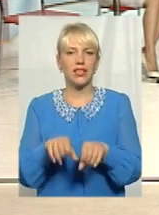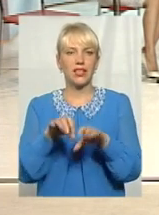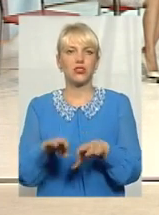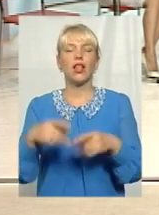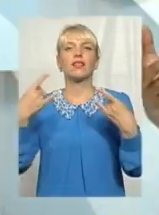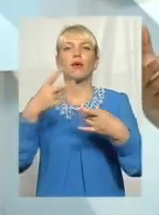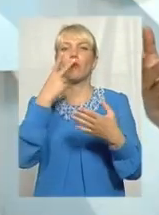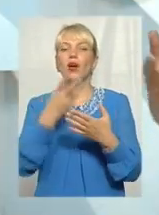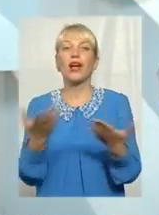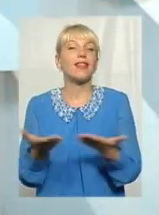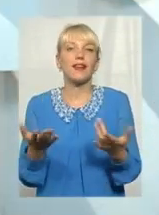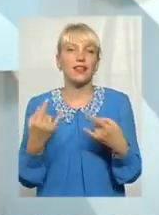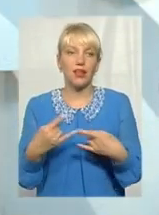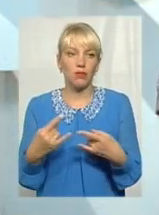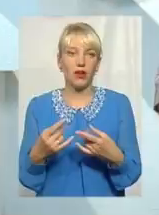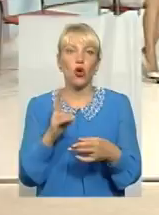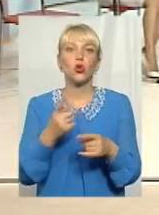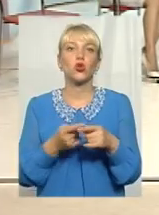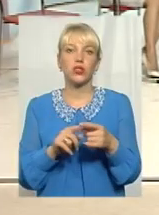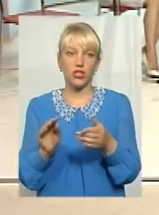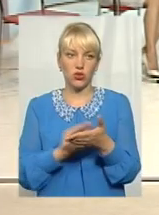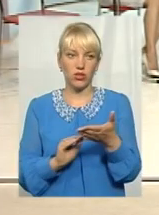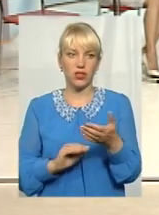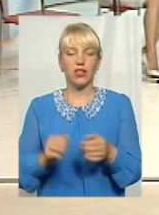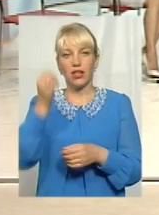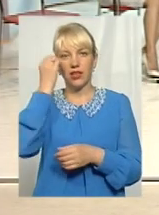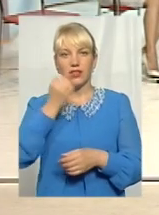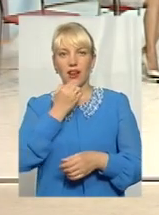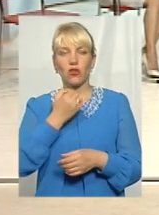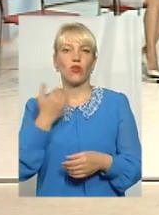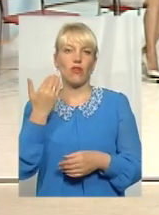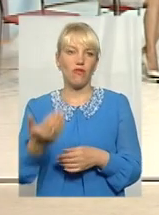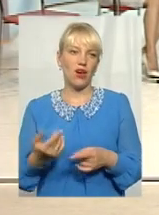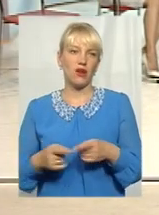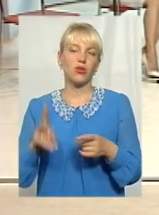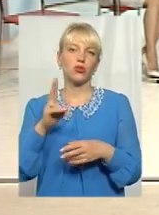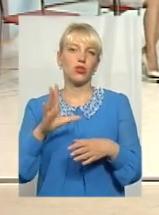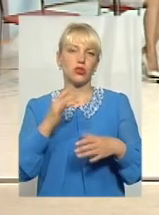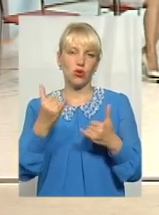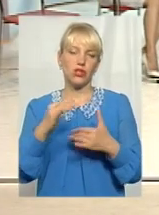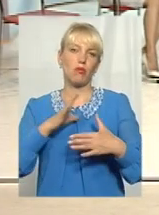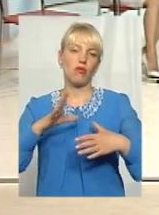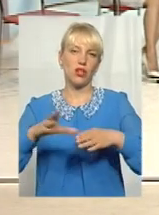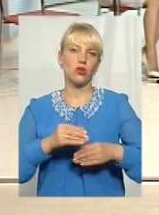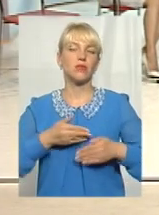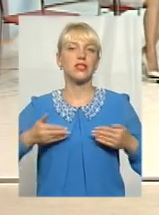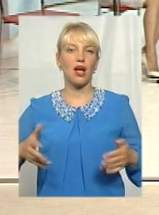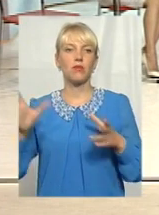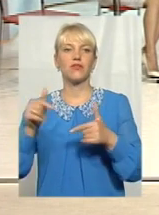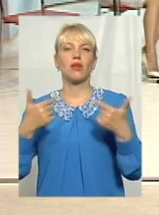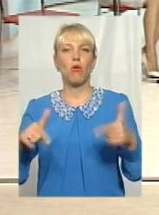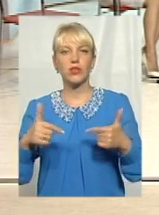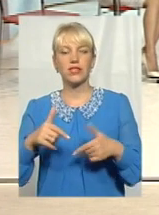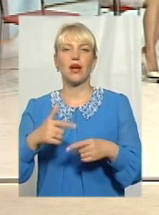показало. Яке телебачення? Хто цей журнівник? Дякую, пане Андрій. Дякую усім телеглядачам, які сьогодні були з нами, усім гостям у цій